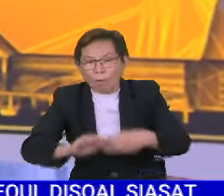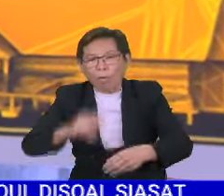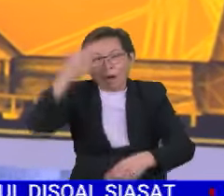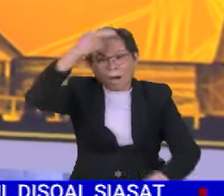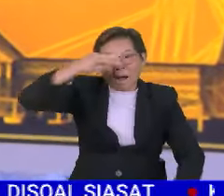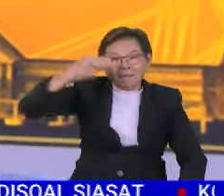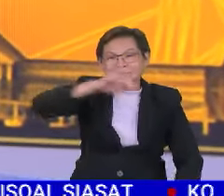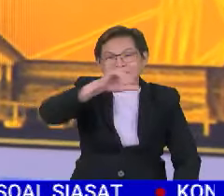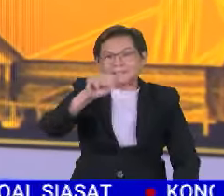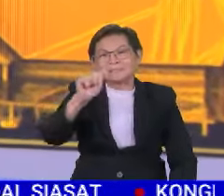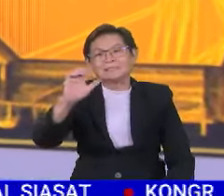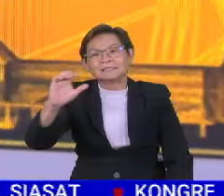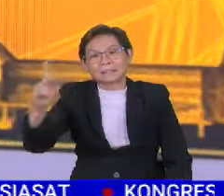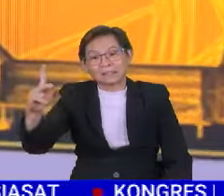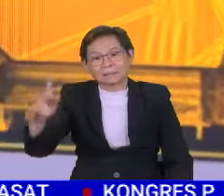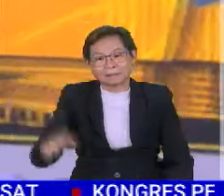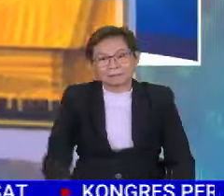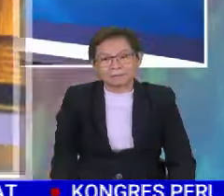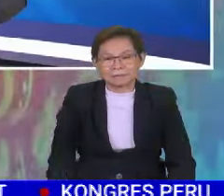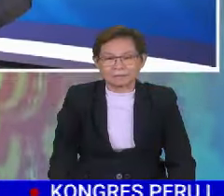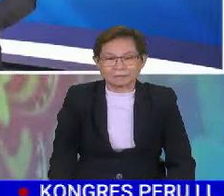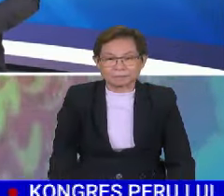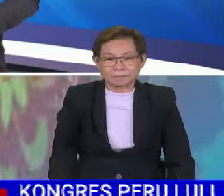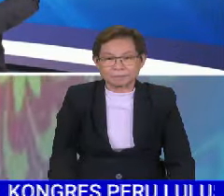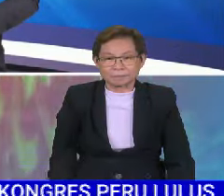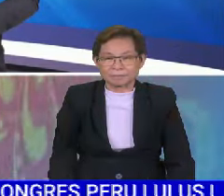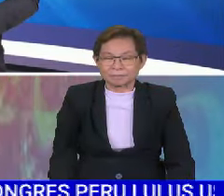Harjie Jad di sana. Teruskan, Harjie.